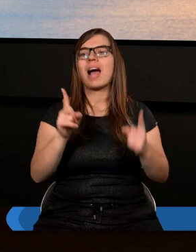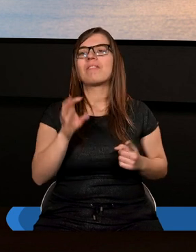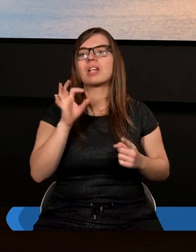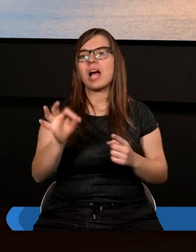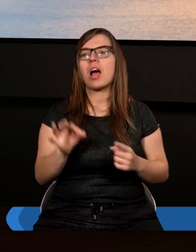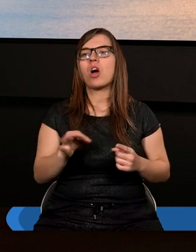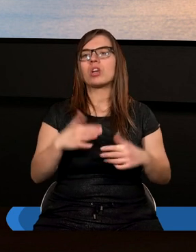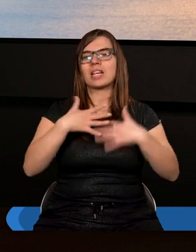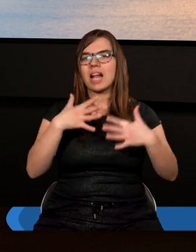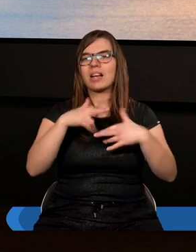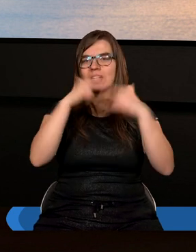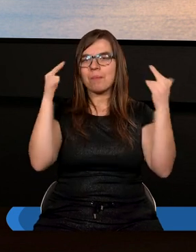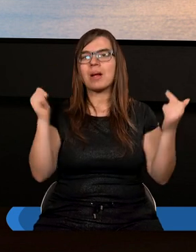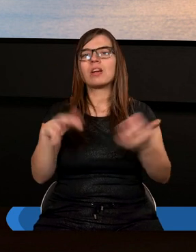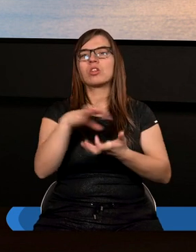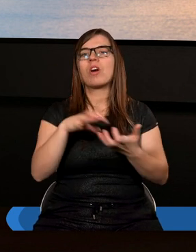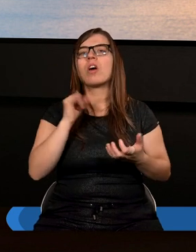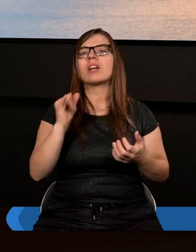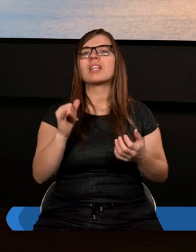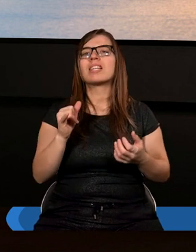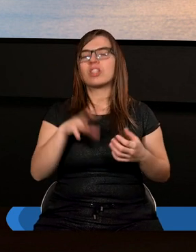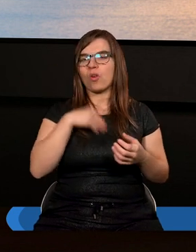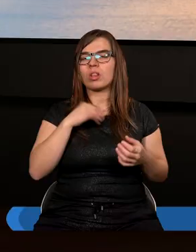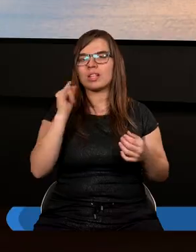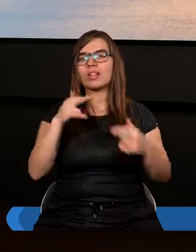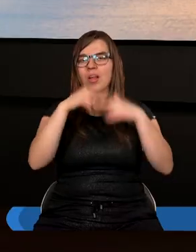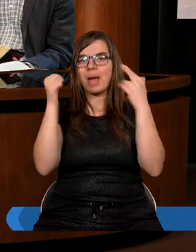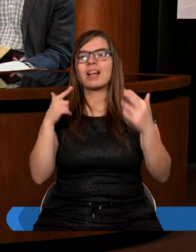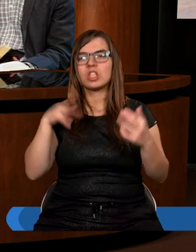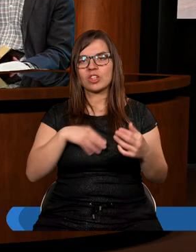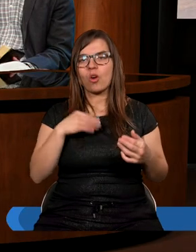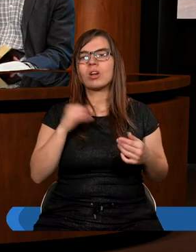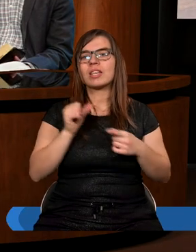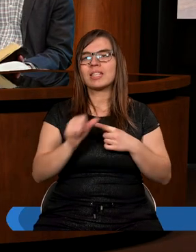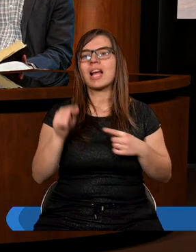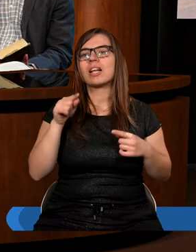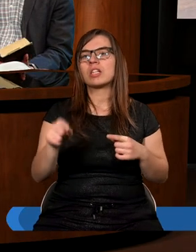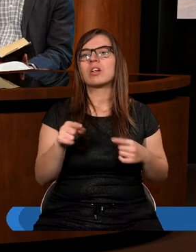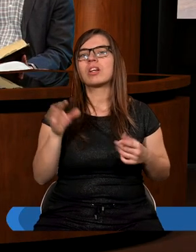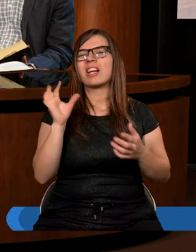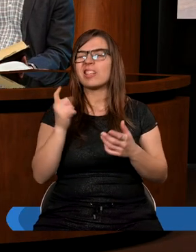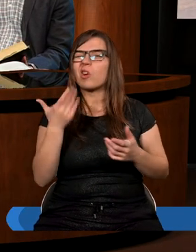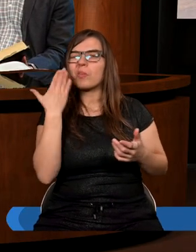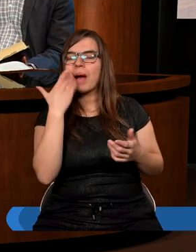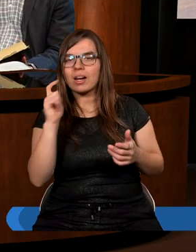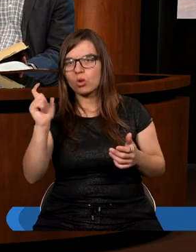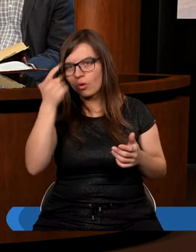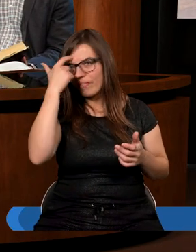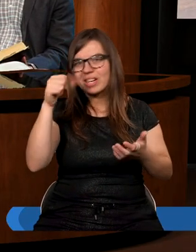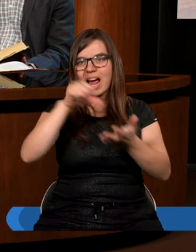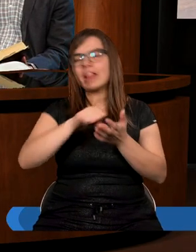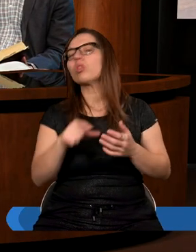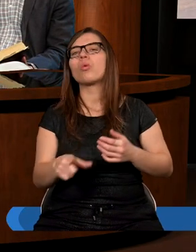istnieniu niebiańskiej świątyni i o służbie Chrystusa w niebiańskiej świątyni. I jest to coś bardzo centralnego.